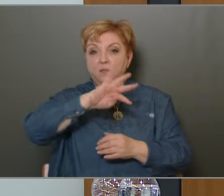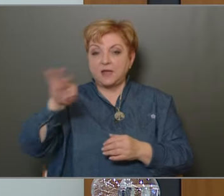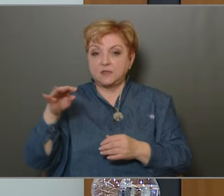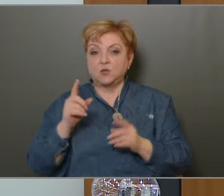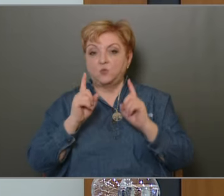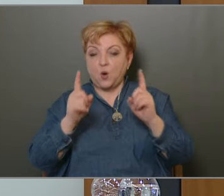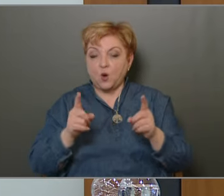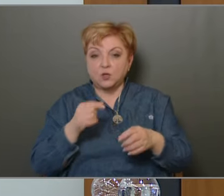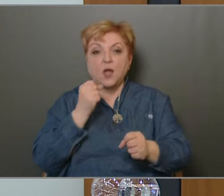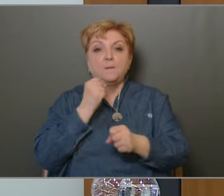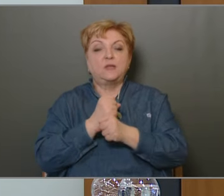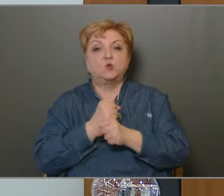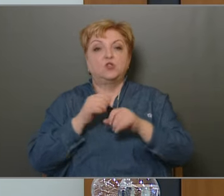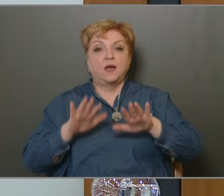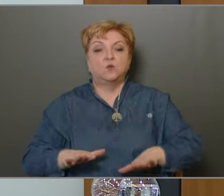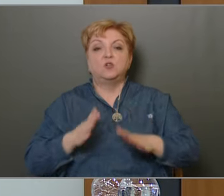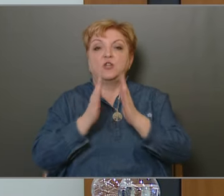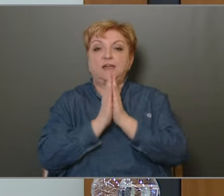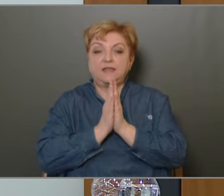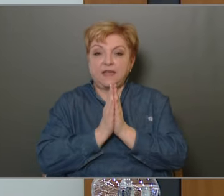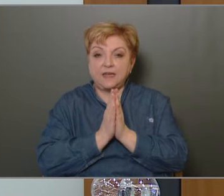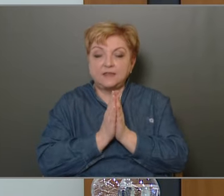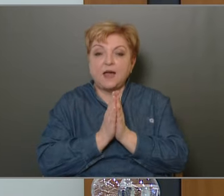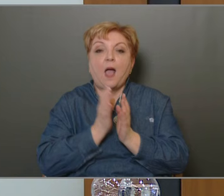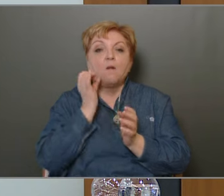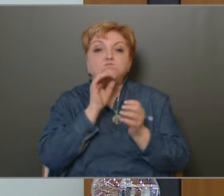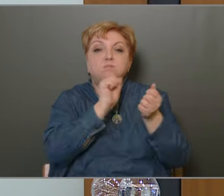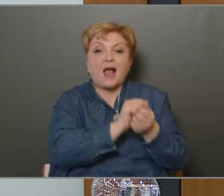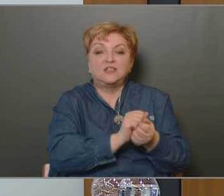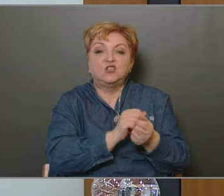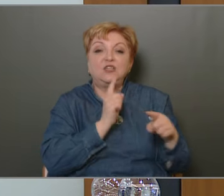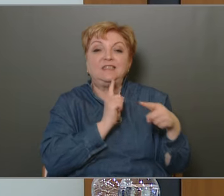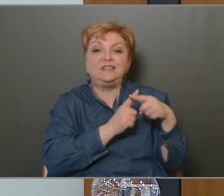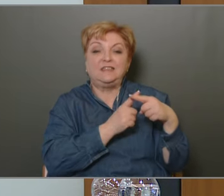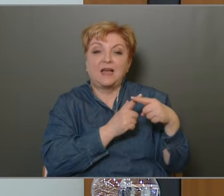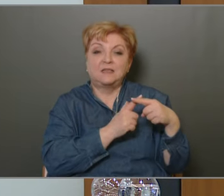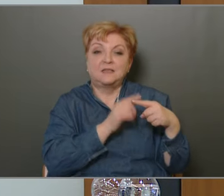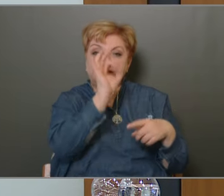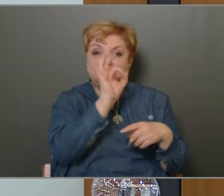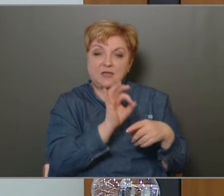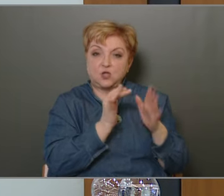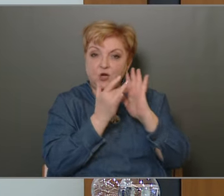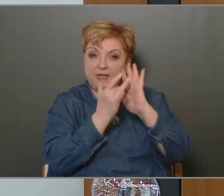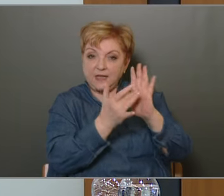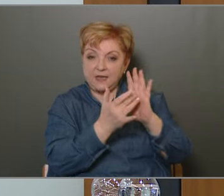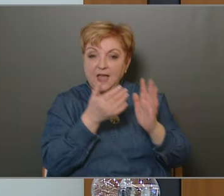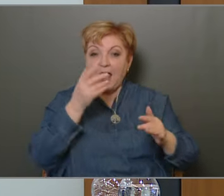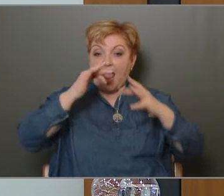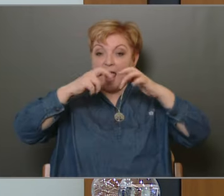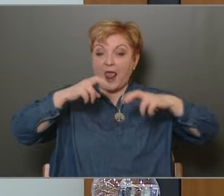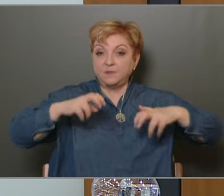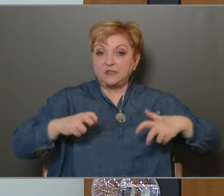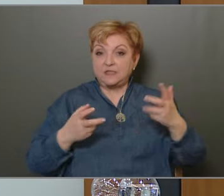megjelent a bizottsági ülésen kért bázisindex százalék kimutatása. Elemzész viszont